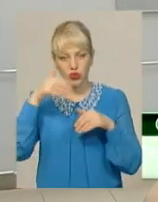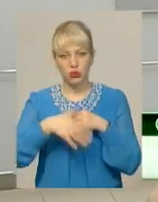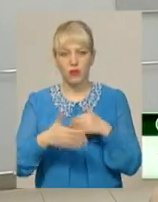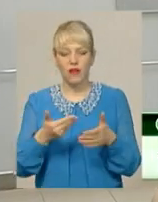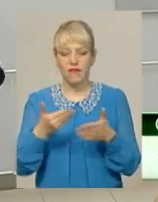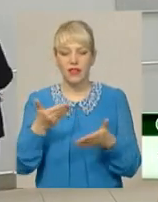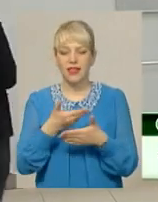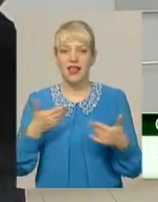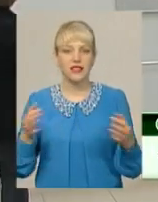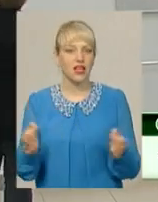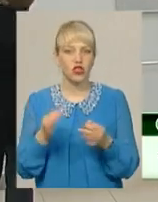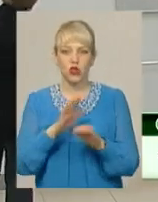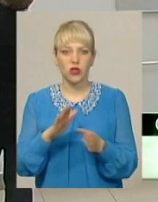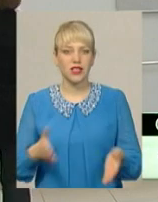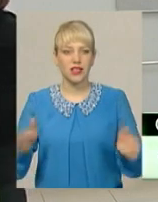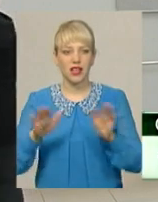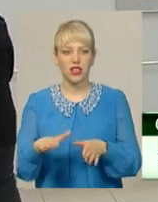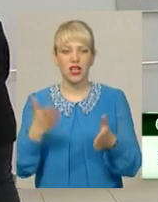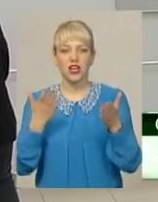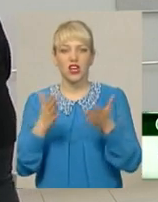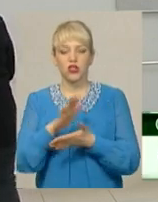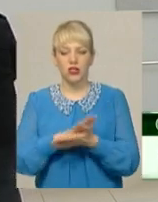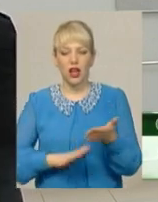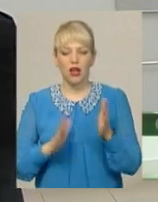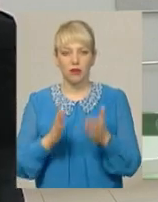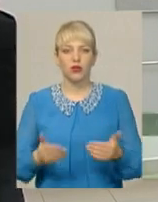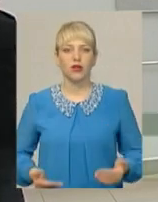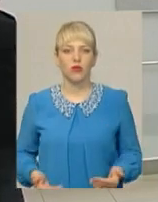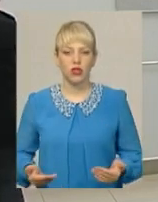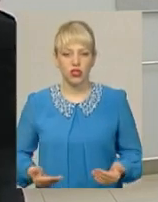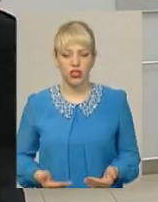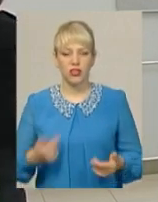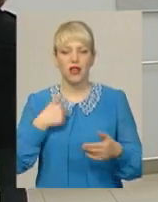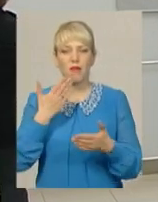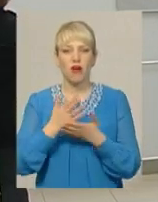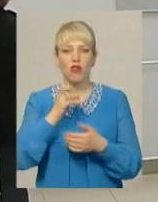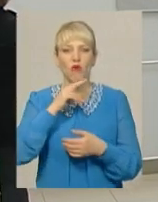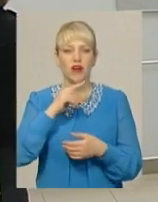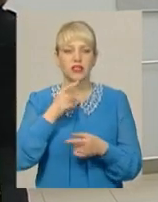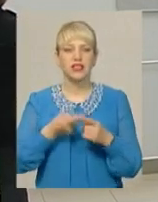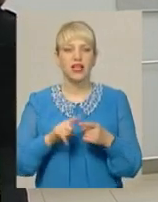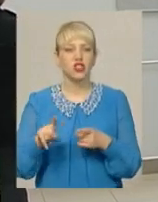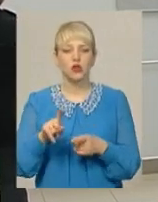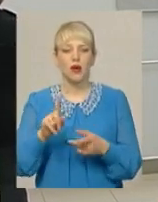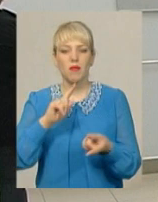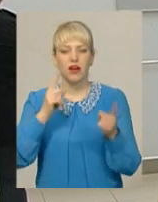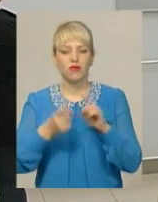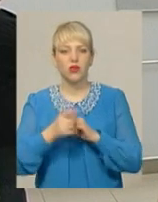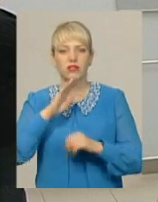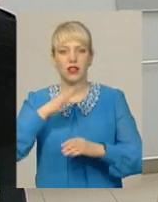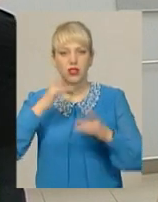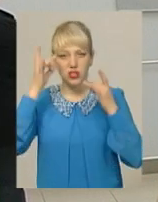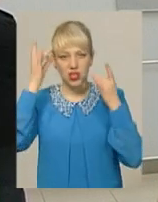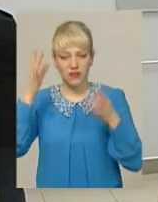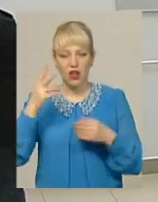нічого не залишиться. Якщо ми і далі так будемо жити, я маю на увазі те, в що перетворюється наша цивілізація. Вони бачать плями, вони